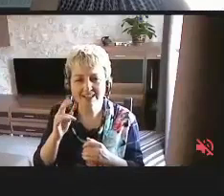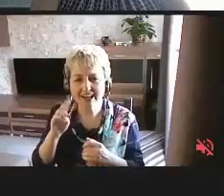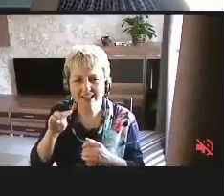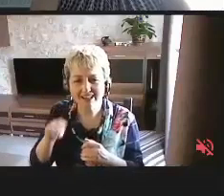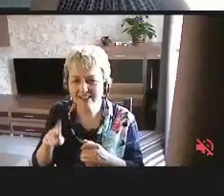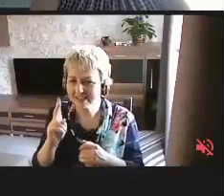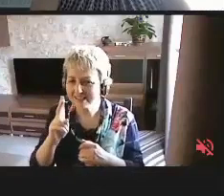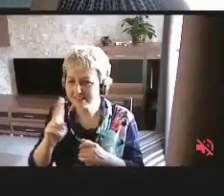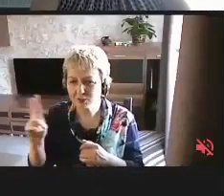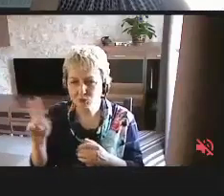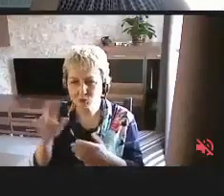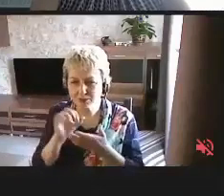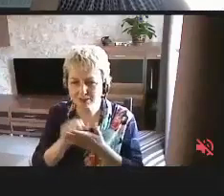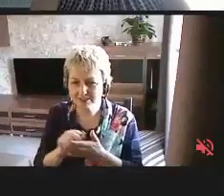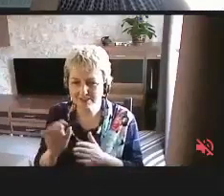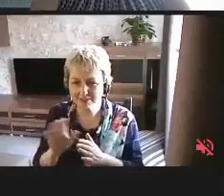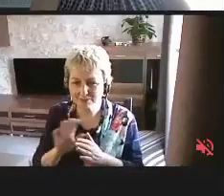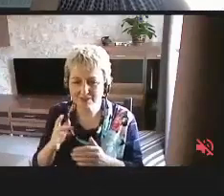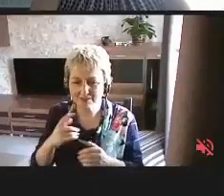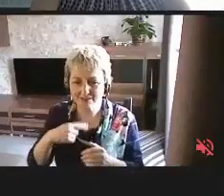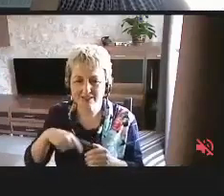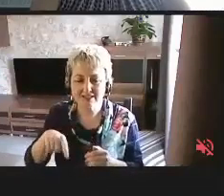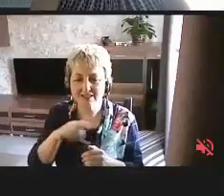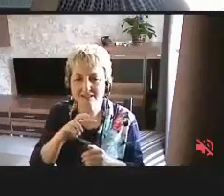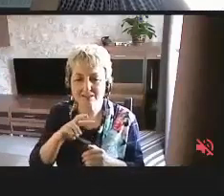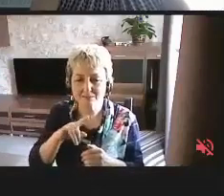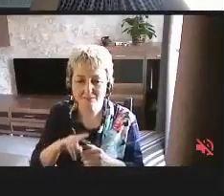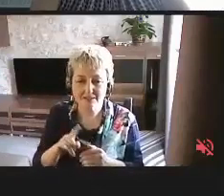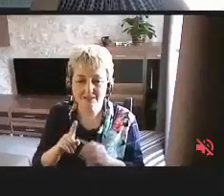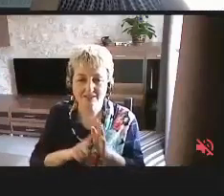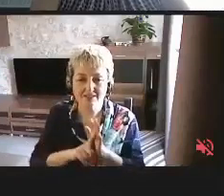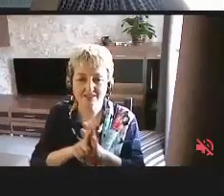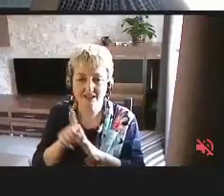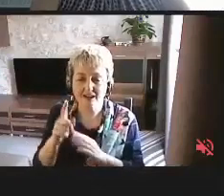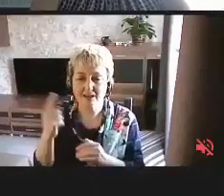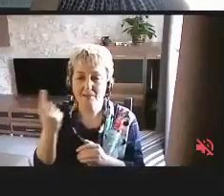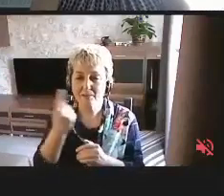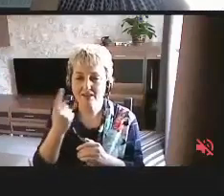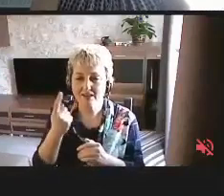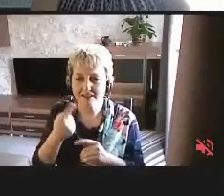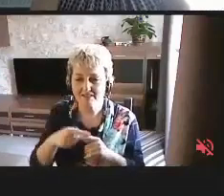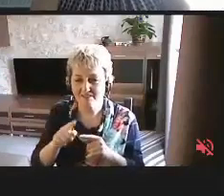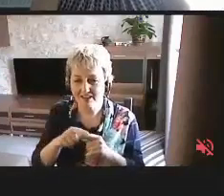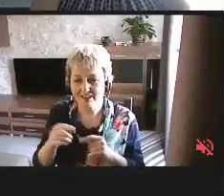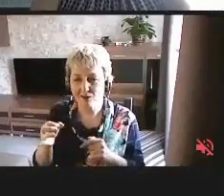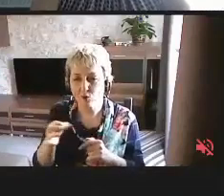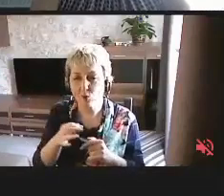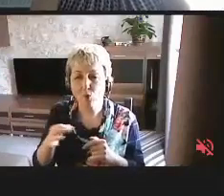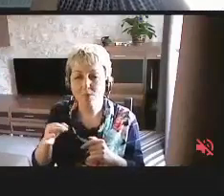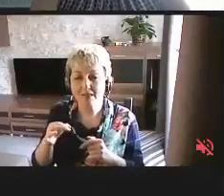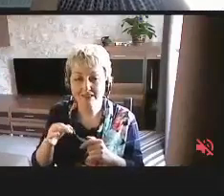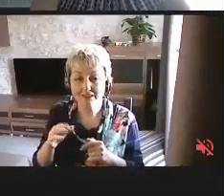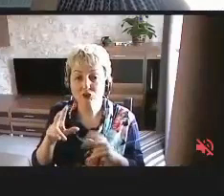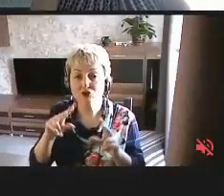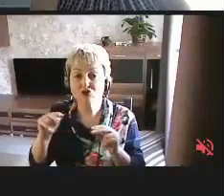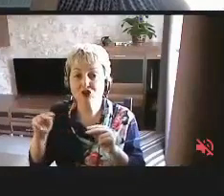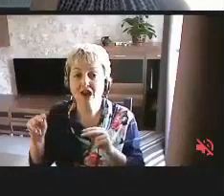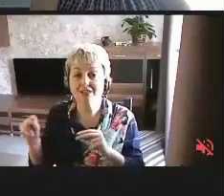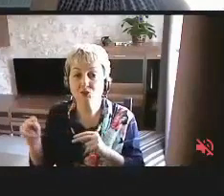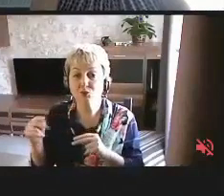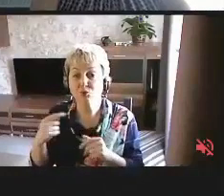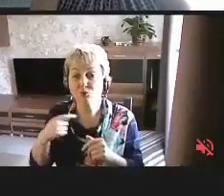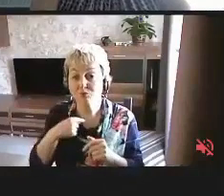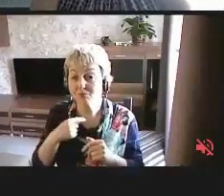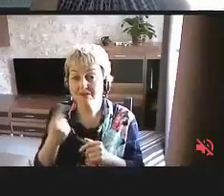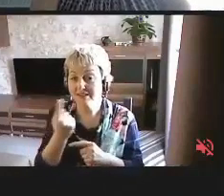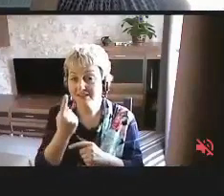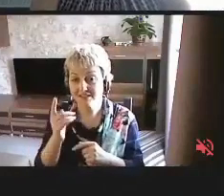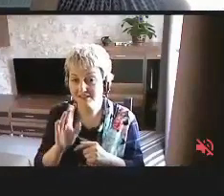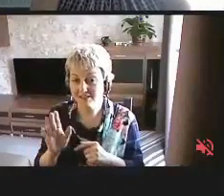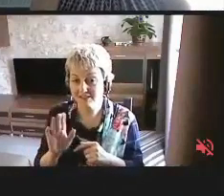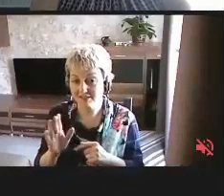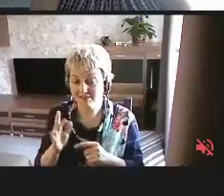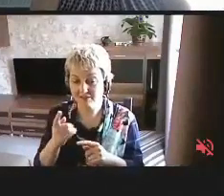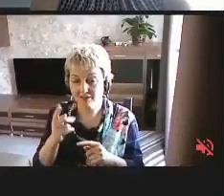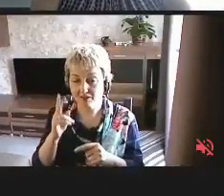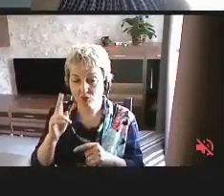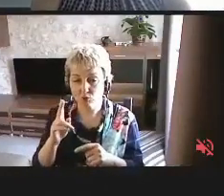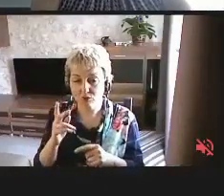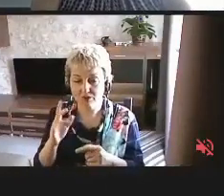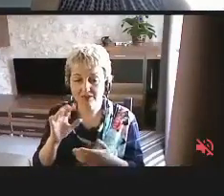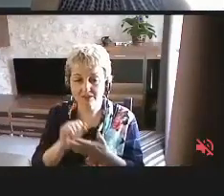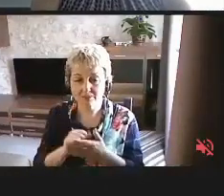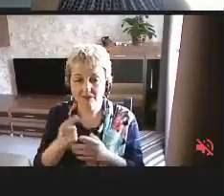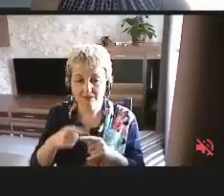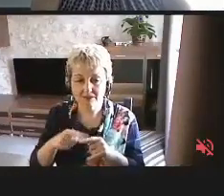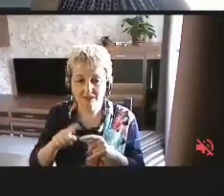занимался никто, и мы стали первыми в этой области. Ну, к счастью, мы не единственные, кто занимается этой